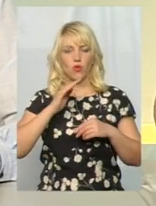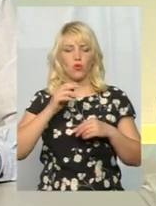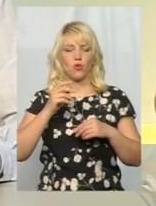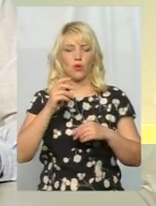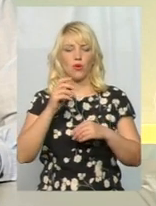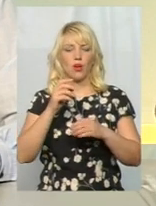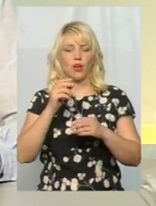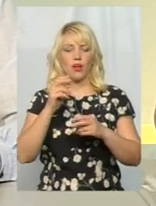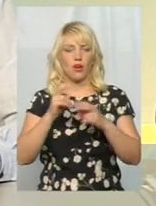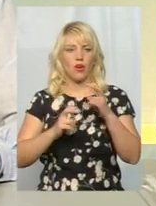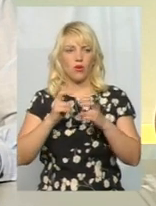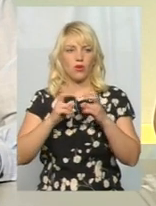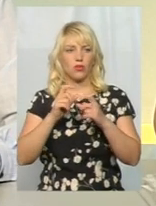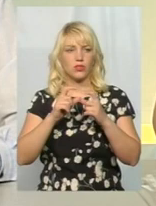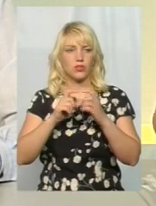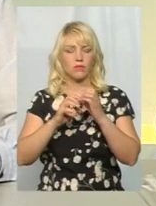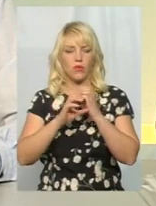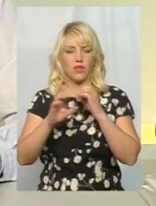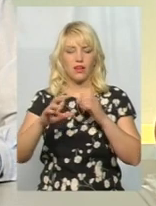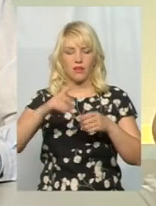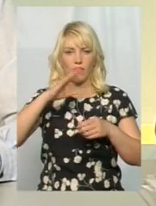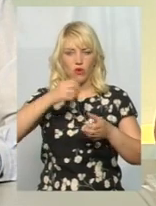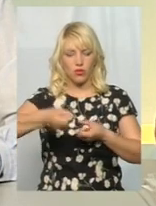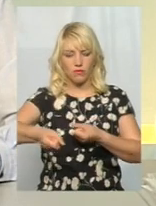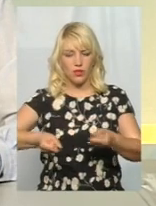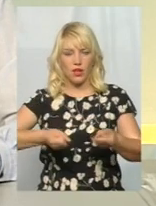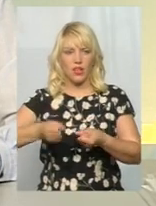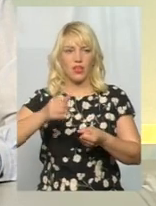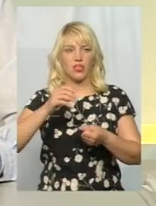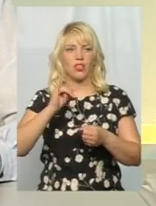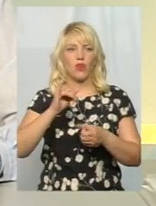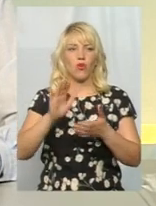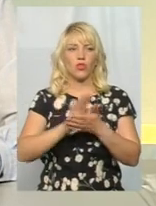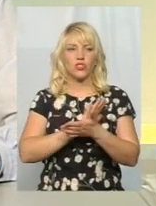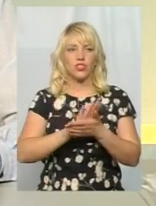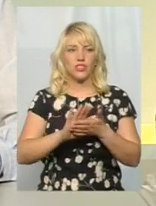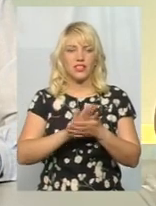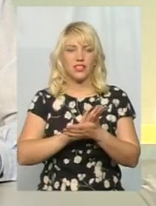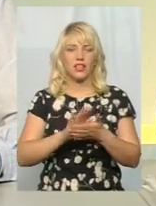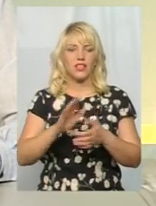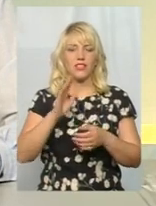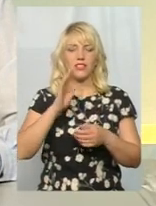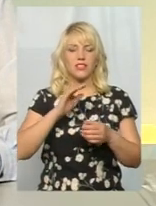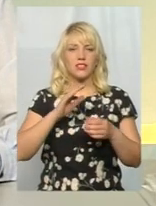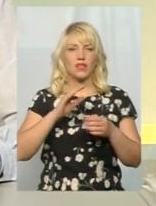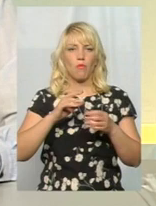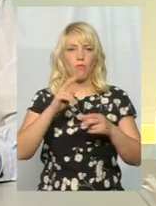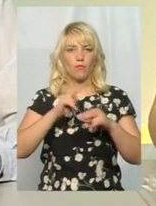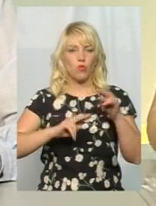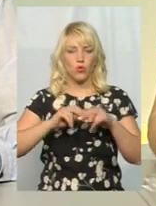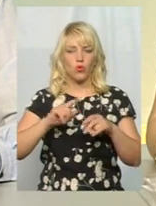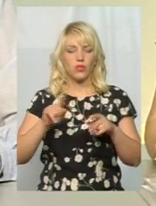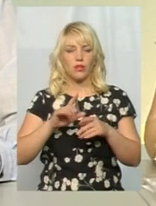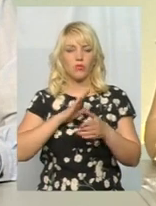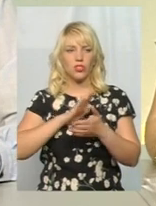відкрутив вентиль і очисні споруди, які були сухі, абсолютно сухі, там, де не було того намулу, там, де не було того, що мало бути,